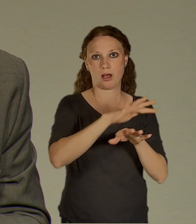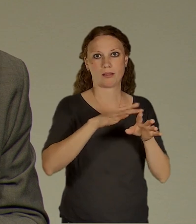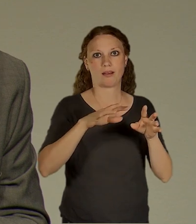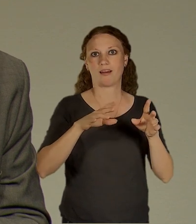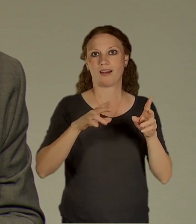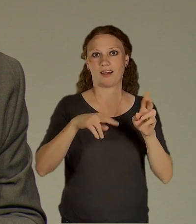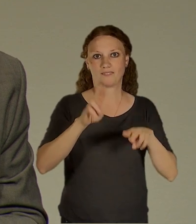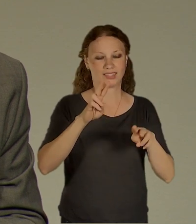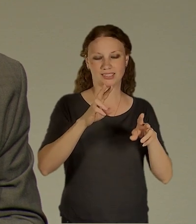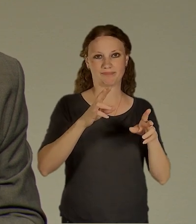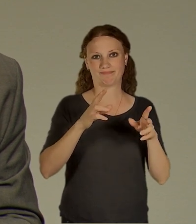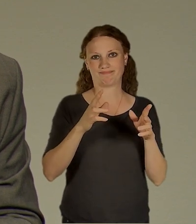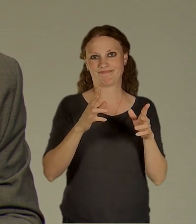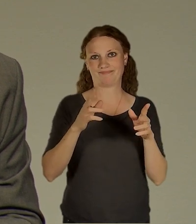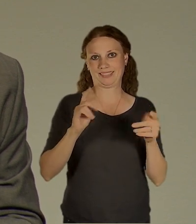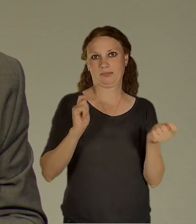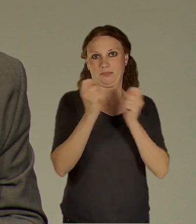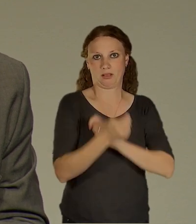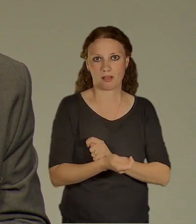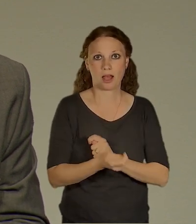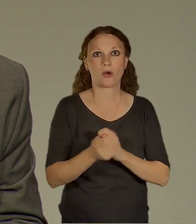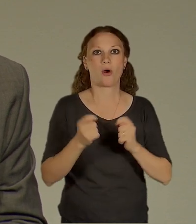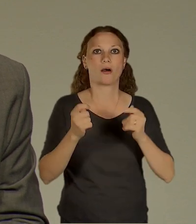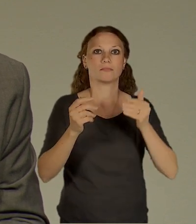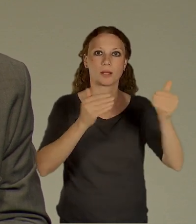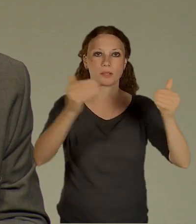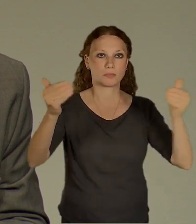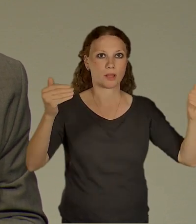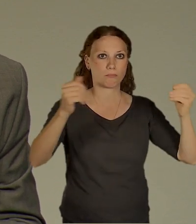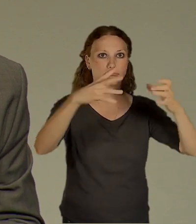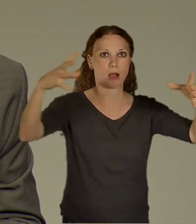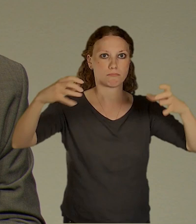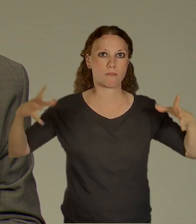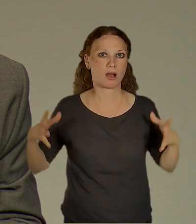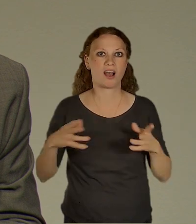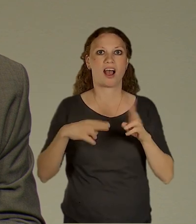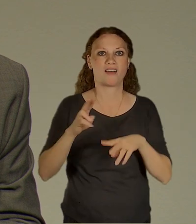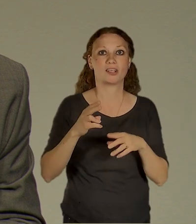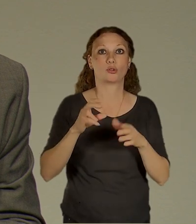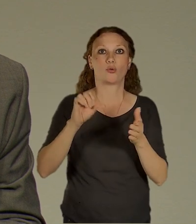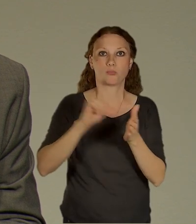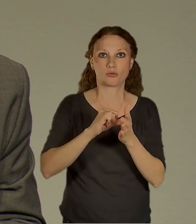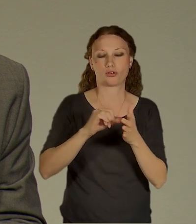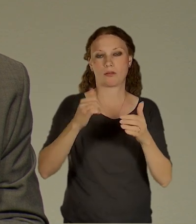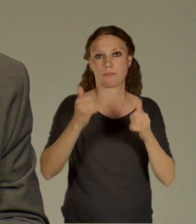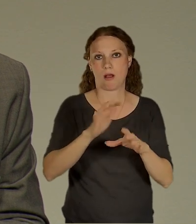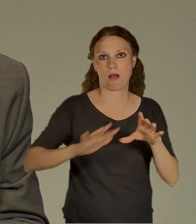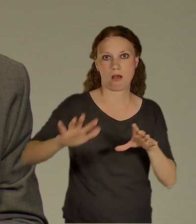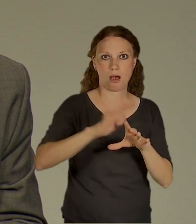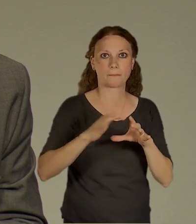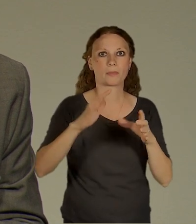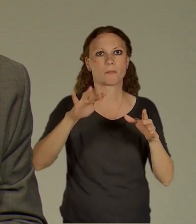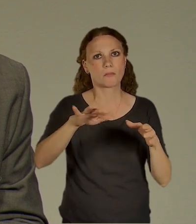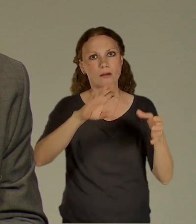právě na ty brownfieldy spíš, než na pole za Prahou, tak to bylo minimálně jako na nějaký čas jako vlastně zastavený a